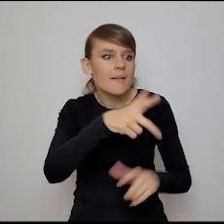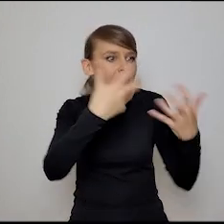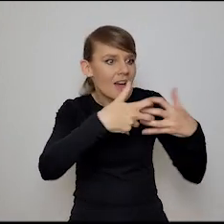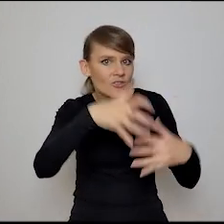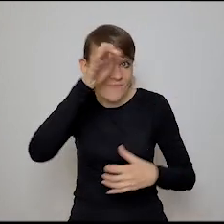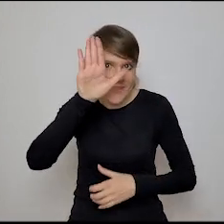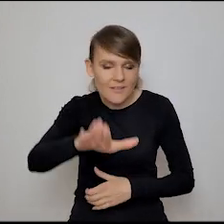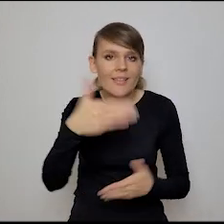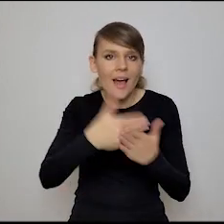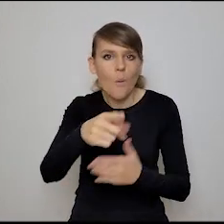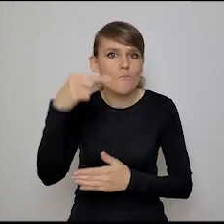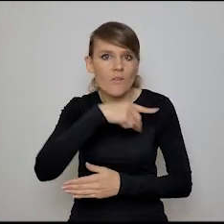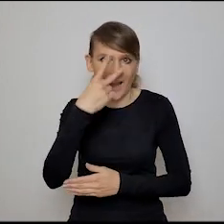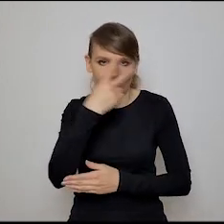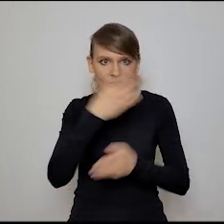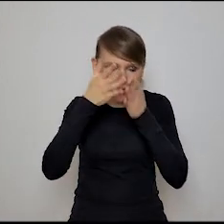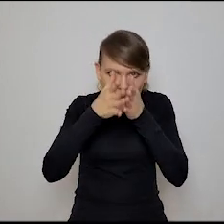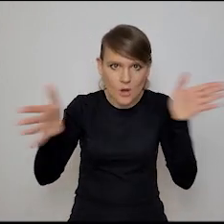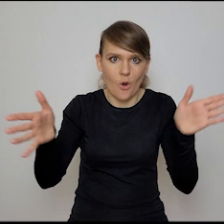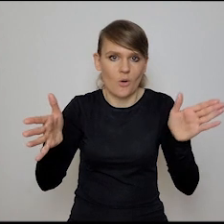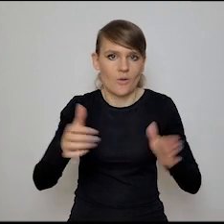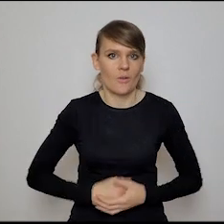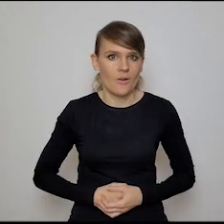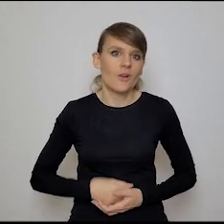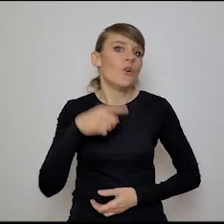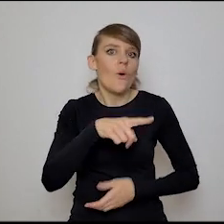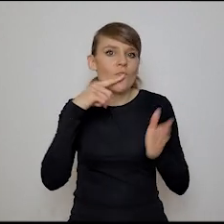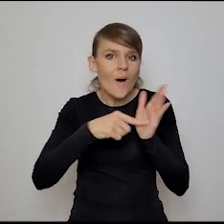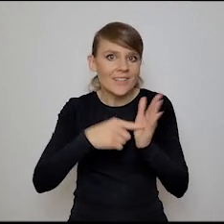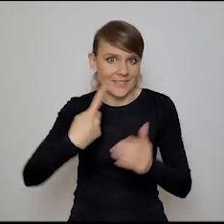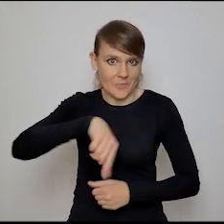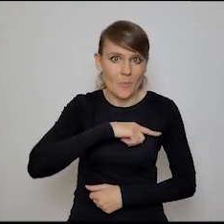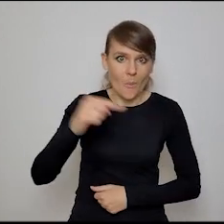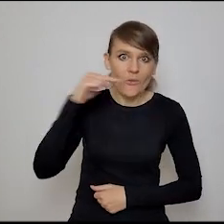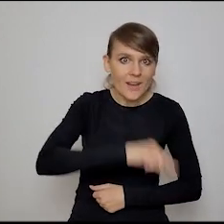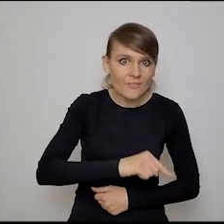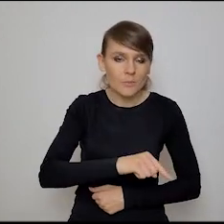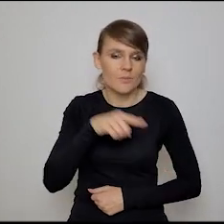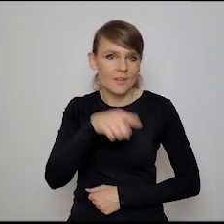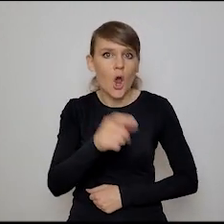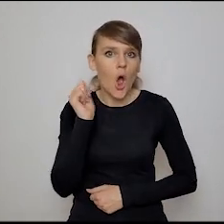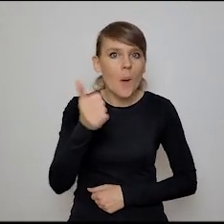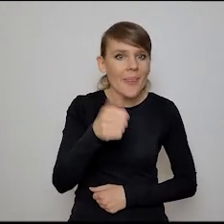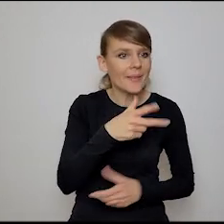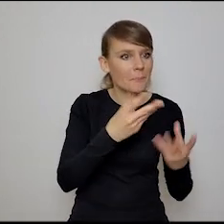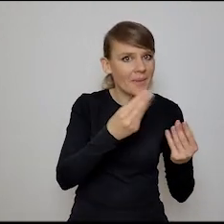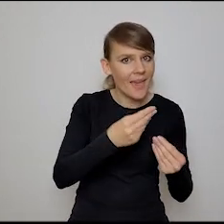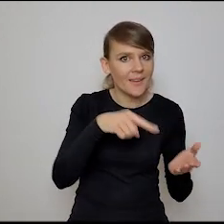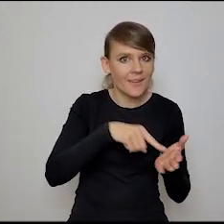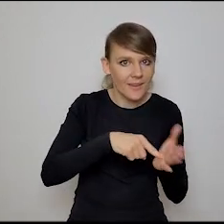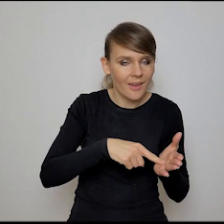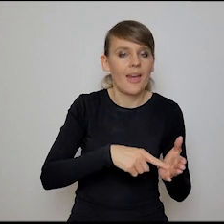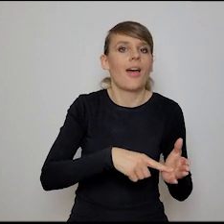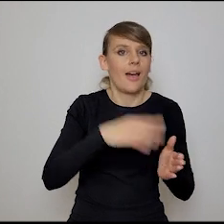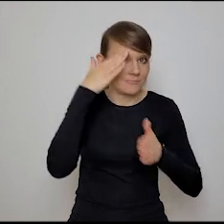potrafi spojrzeć szerzej. Wiesz, to jest tricky thing. Czy my jesteśmy w stanie, jak gdyby dopalić tylko te kompetencje miękkie, a te twarde zostawić